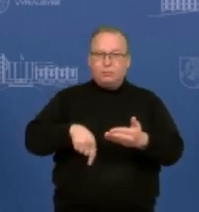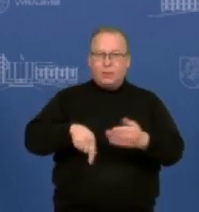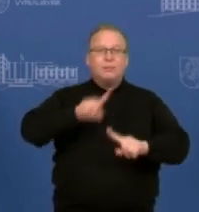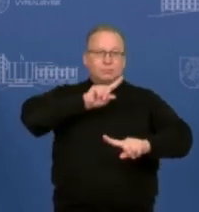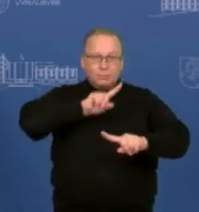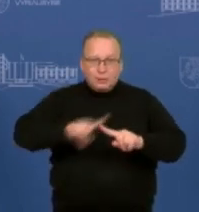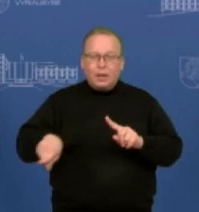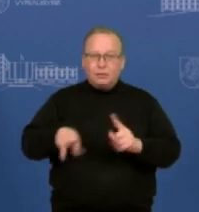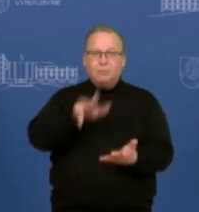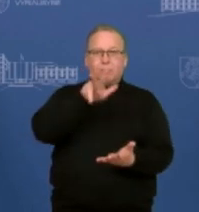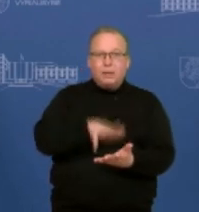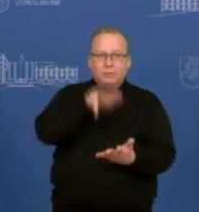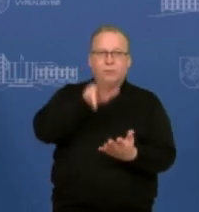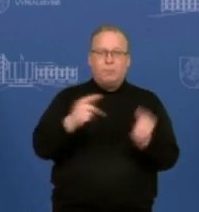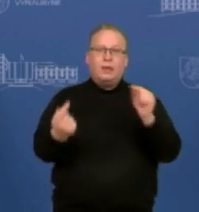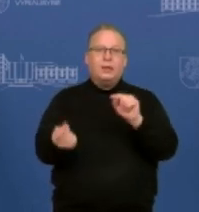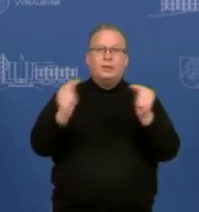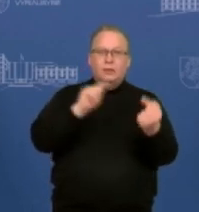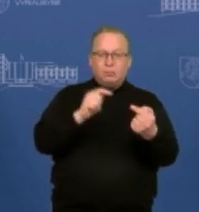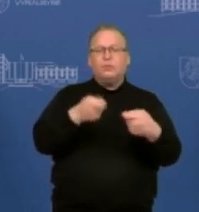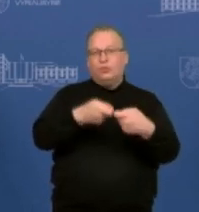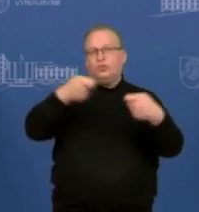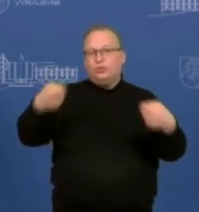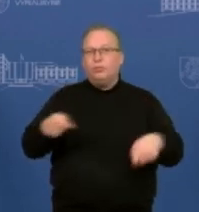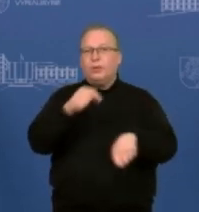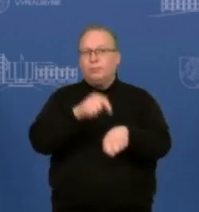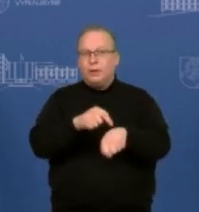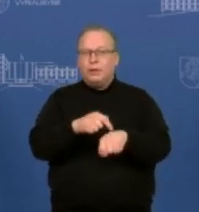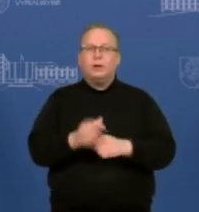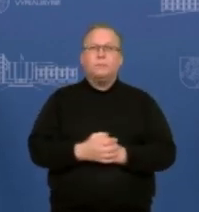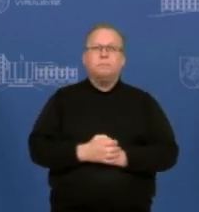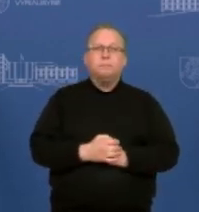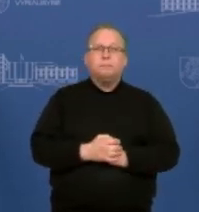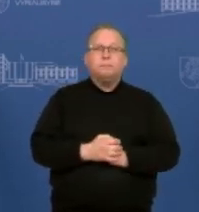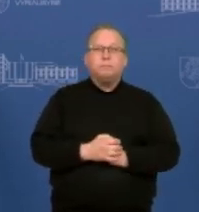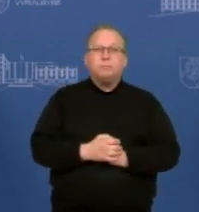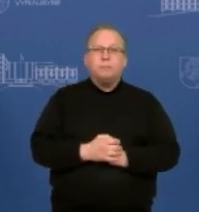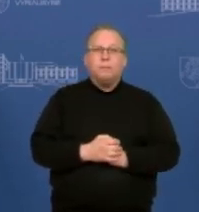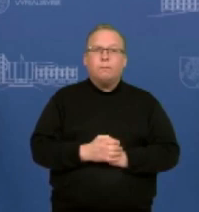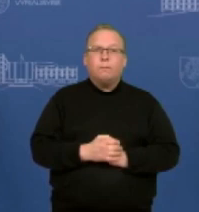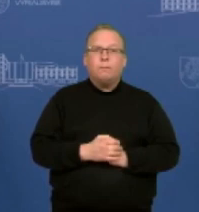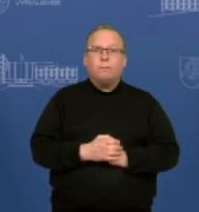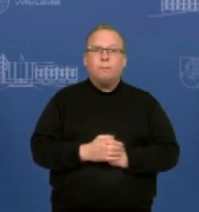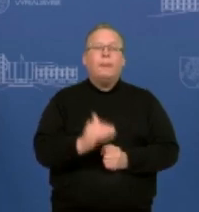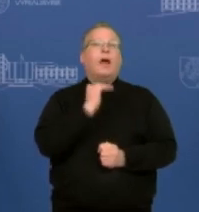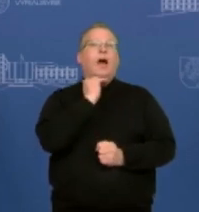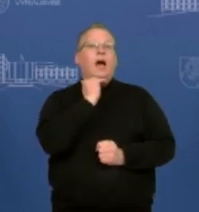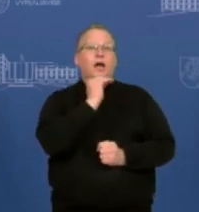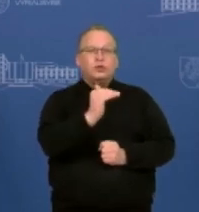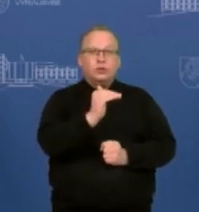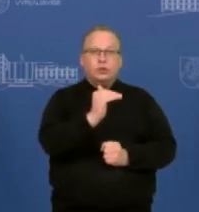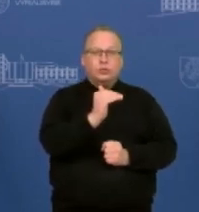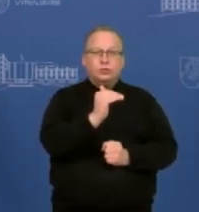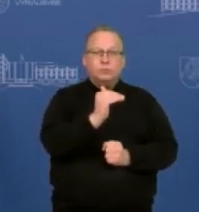bet derdimo procesą jau užtrunka. Ypatingai, kadangi mes tos, sakyčiau, akivaizdžiausius taikinius